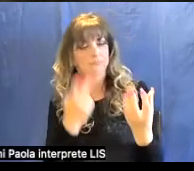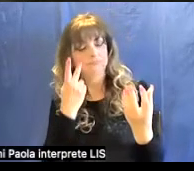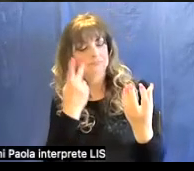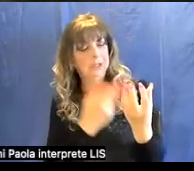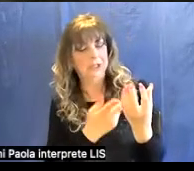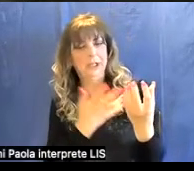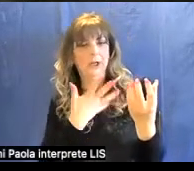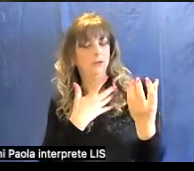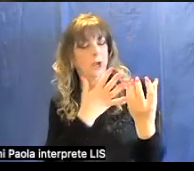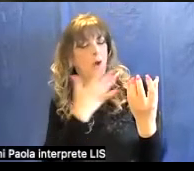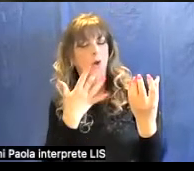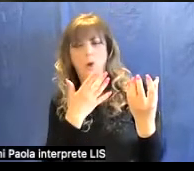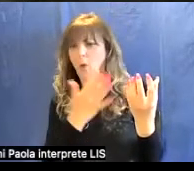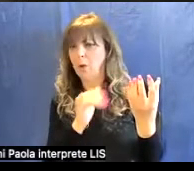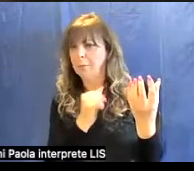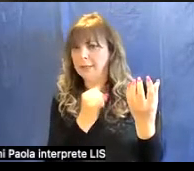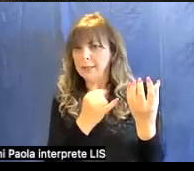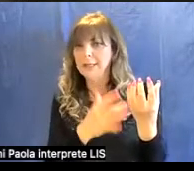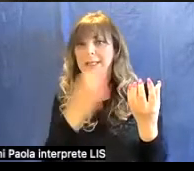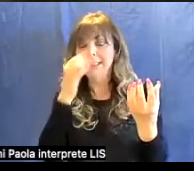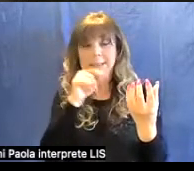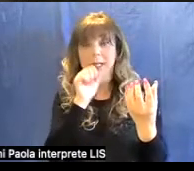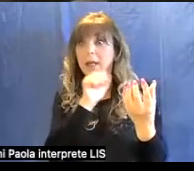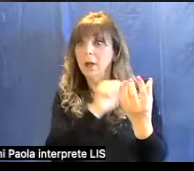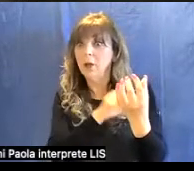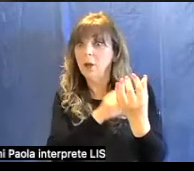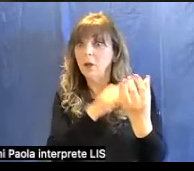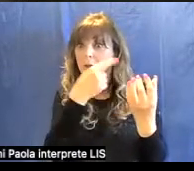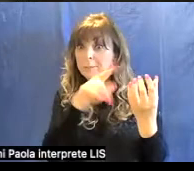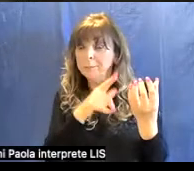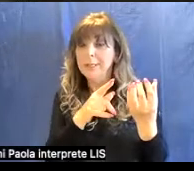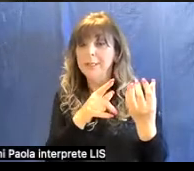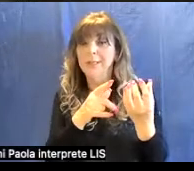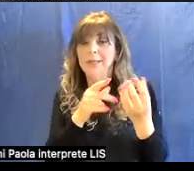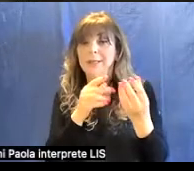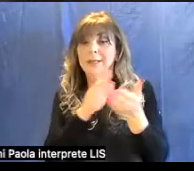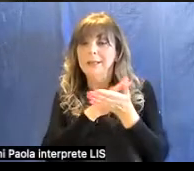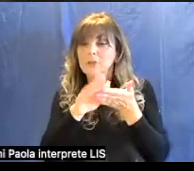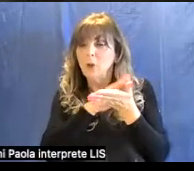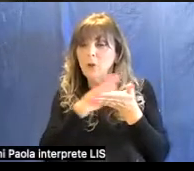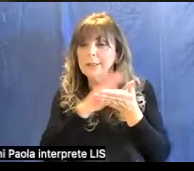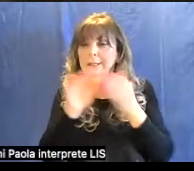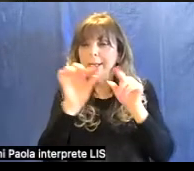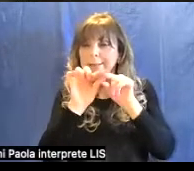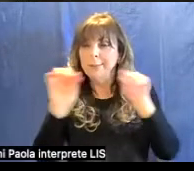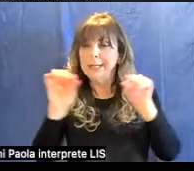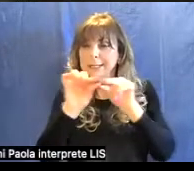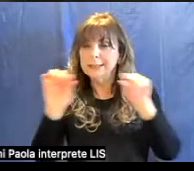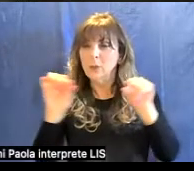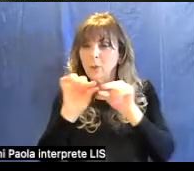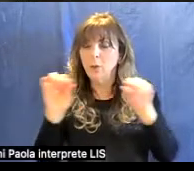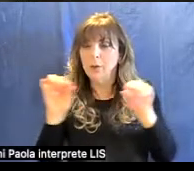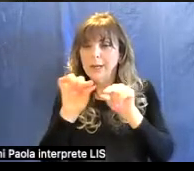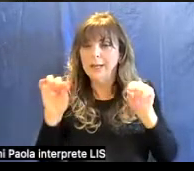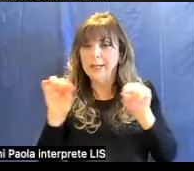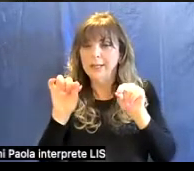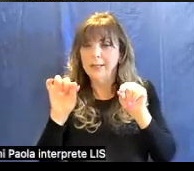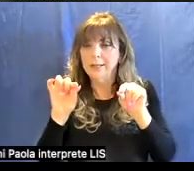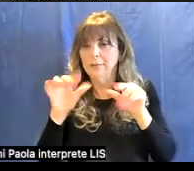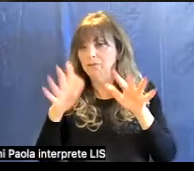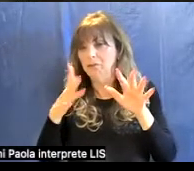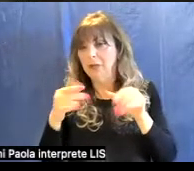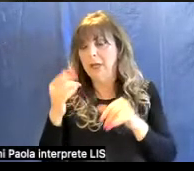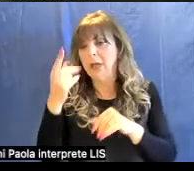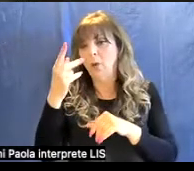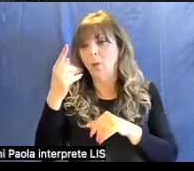che ha un determinato colore. Se noi questa roccia la assottigliamo fino a uno spessore di circa un